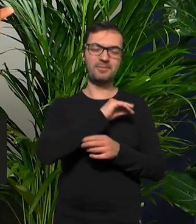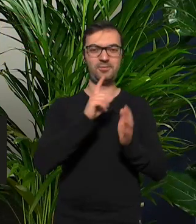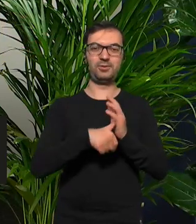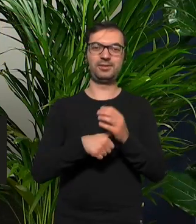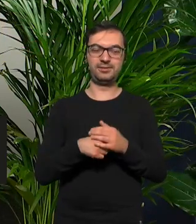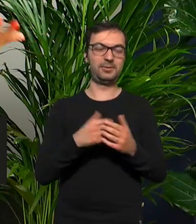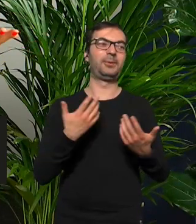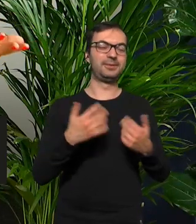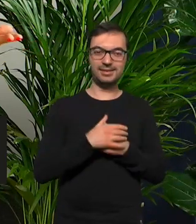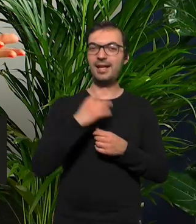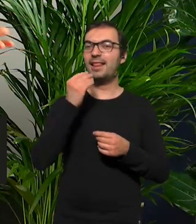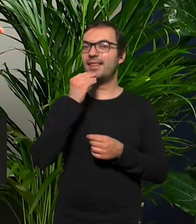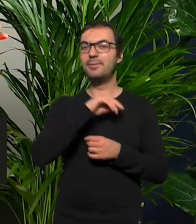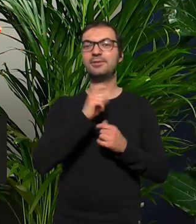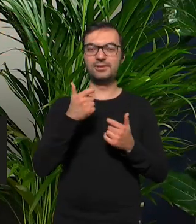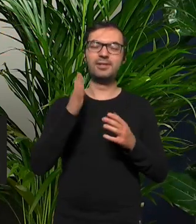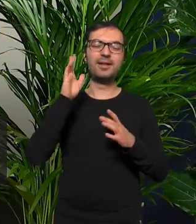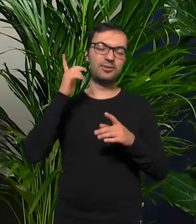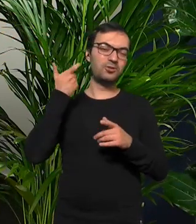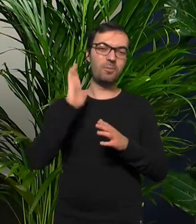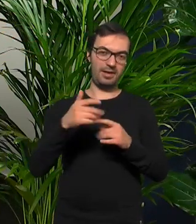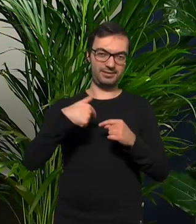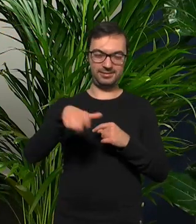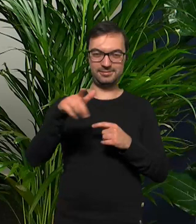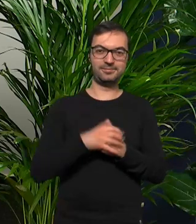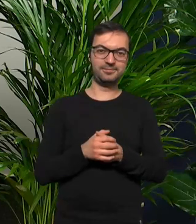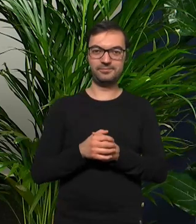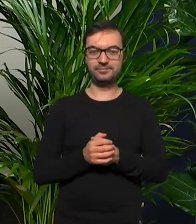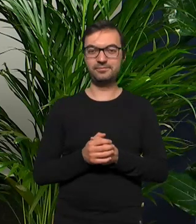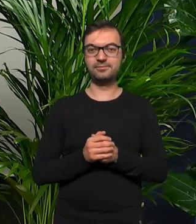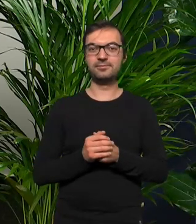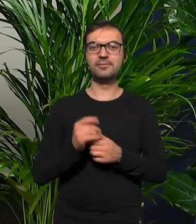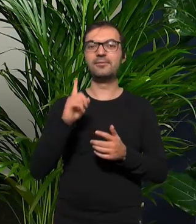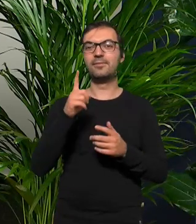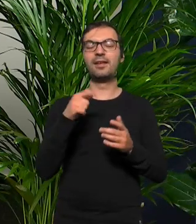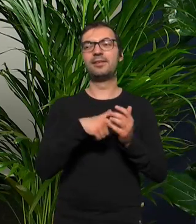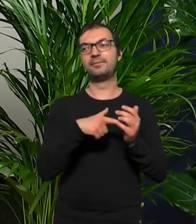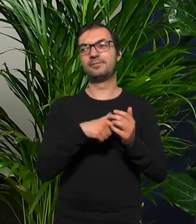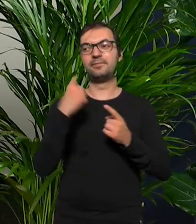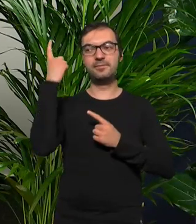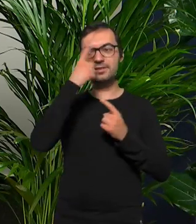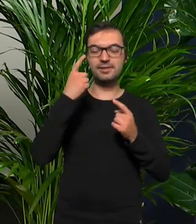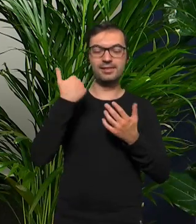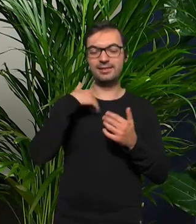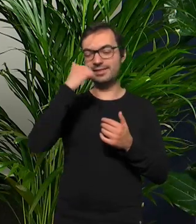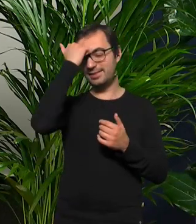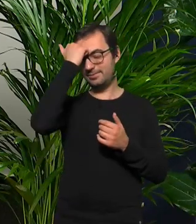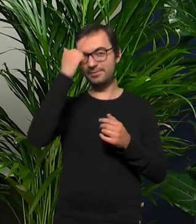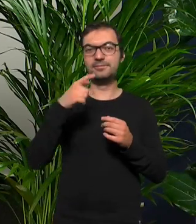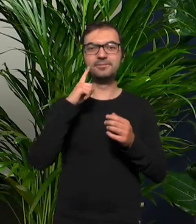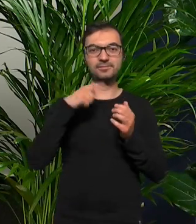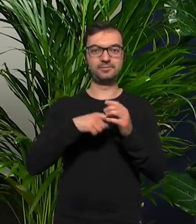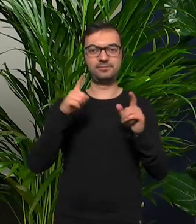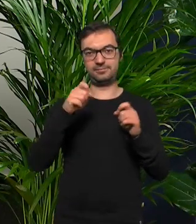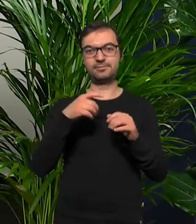Błażeja Kola ale oczywiście najlepsza jest cały czas przed nami ale a propos tego takiego odcinania się, czy myślenia nie zapeszaj, to tak